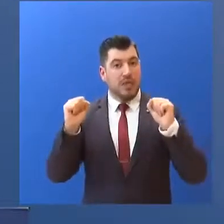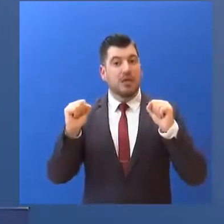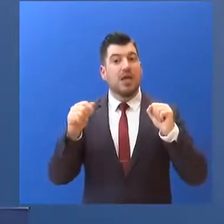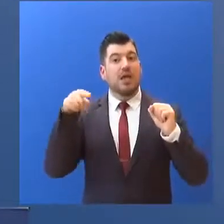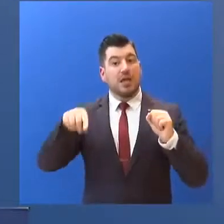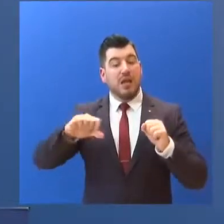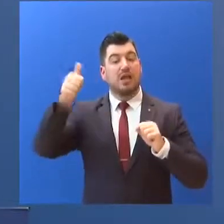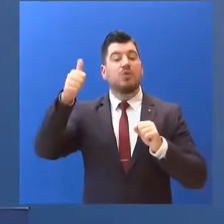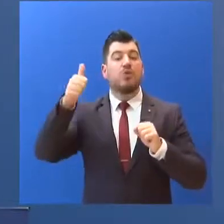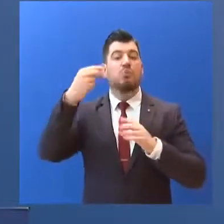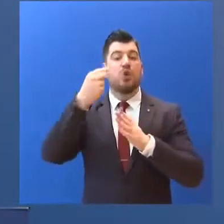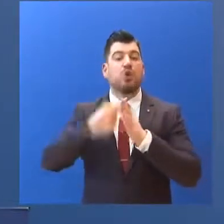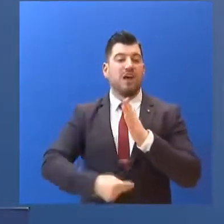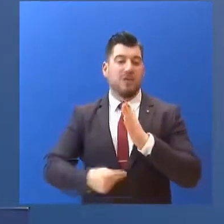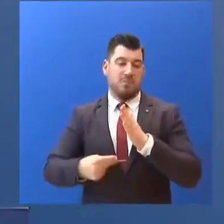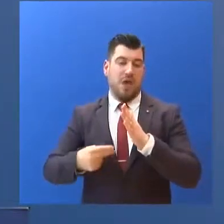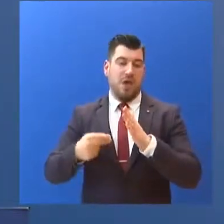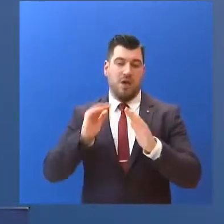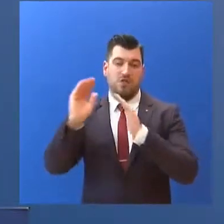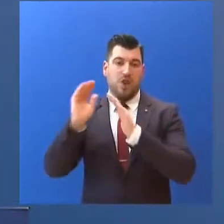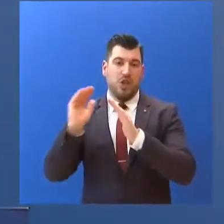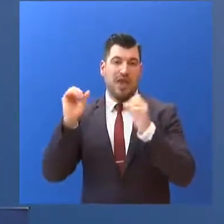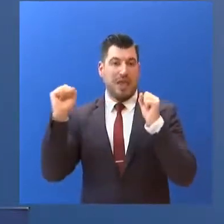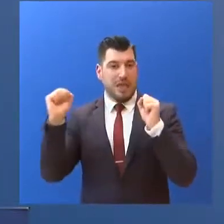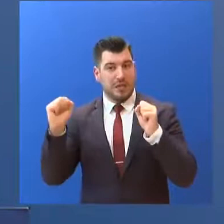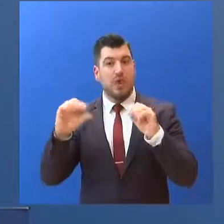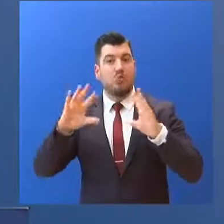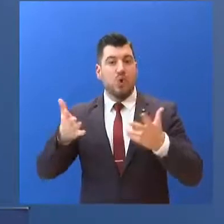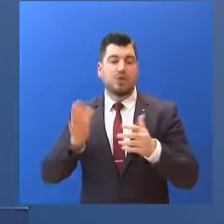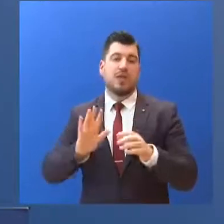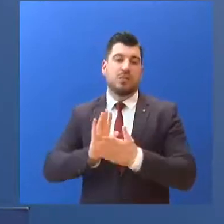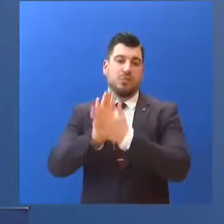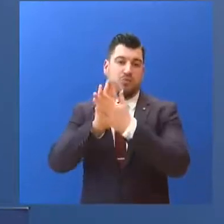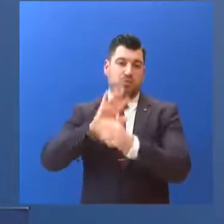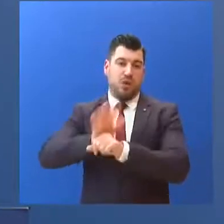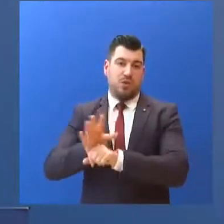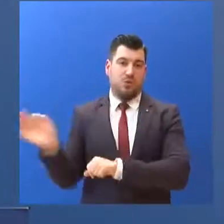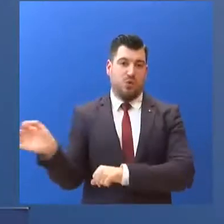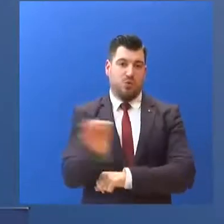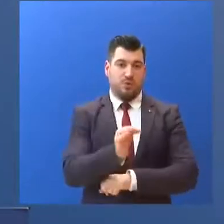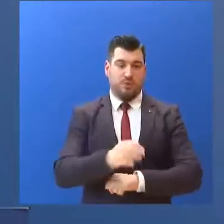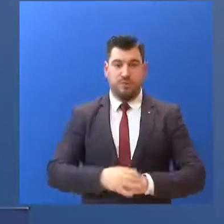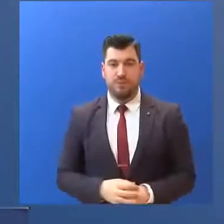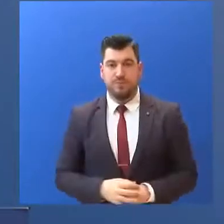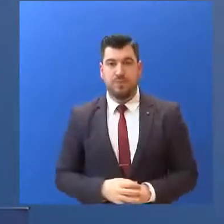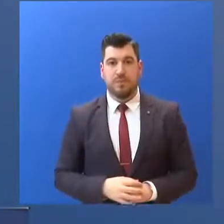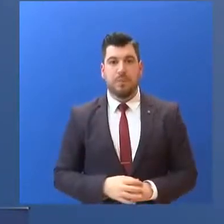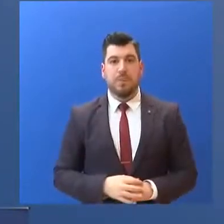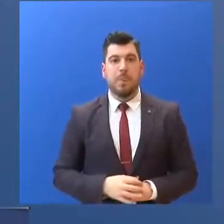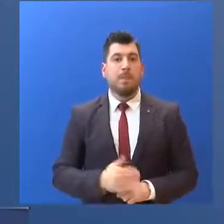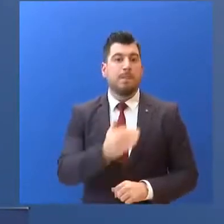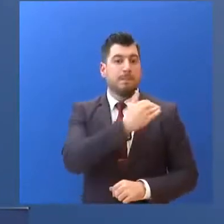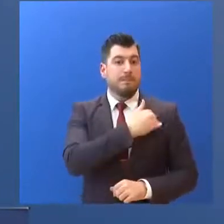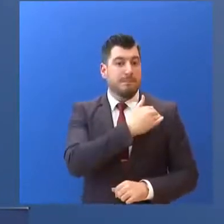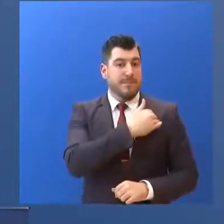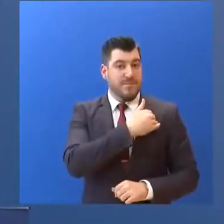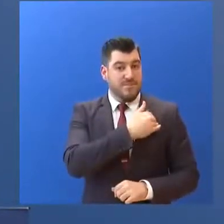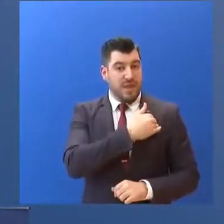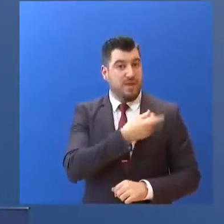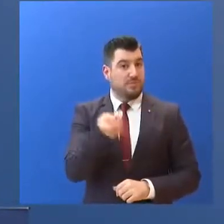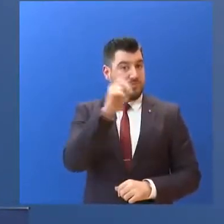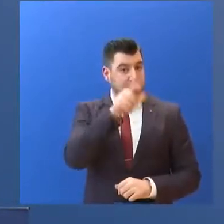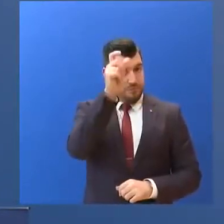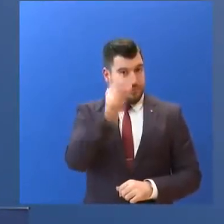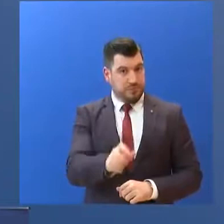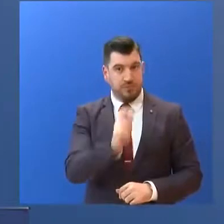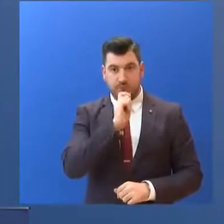πρωτοβάθμιας φροντίδας υγείας... στον ευρύτερο σχεδιασμό μας για την αντιμετώπιση του κορονοϊού. Πέμπτη ερώτηση από τον κύριο Γιώργο Ευγενίδη... από το Reader.gr